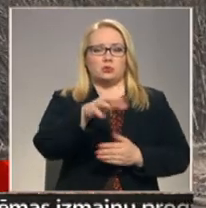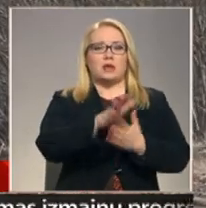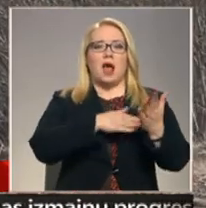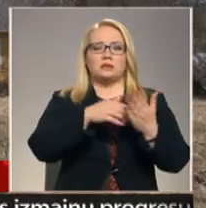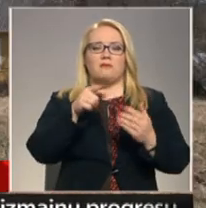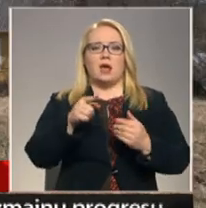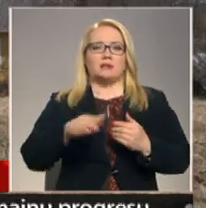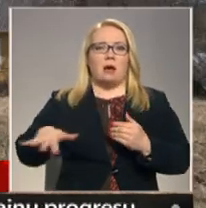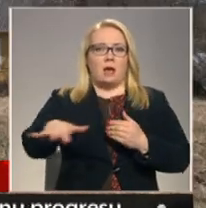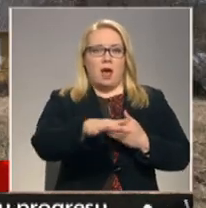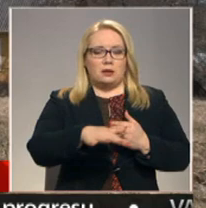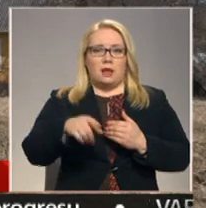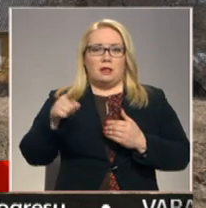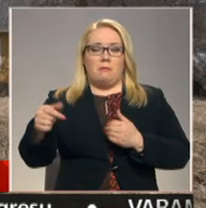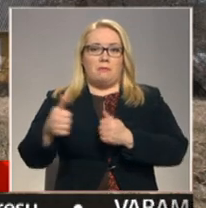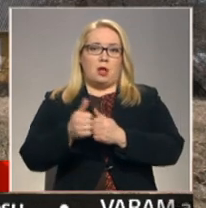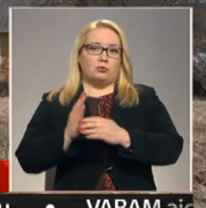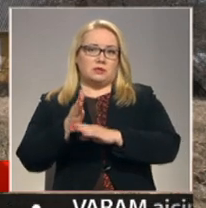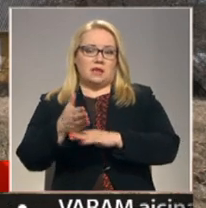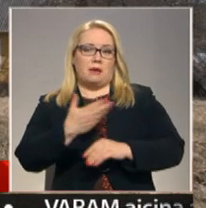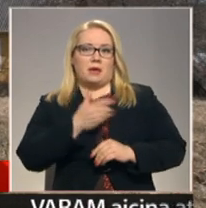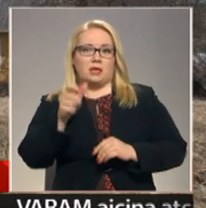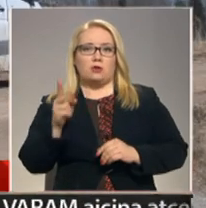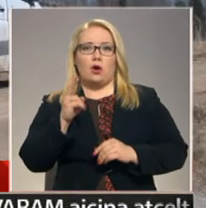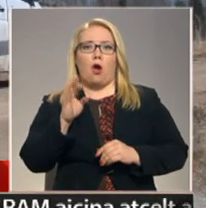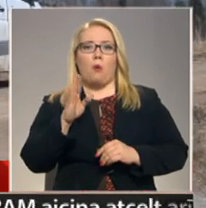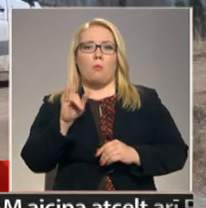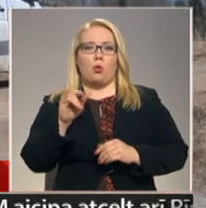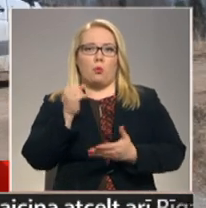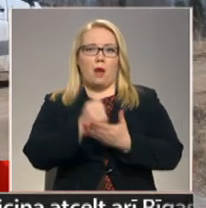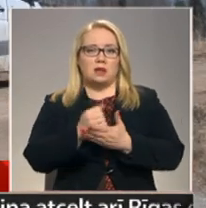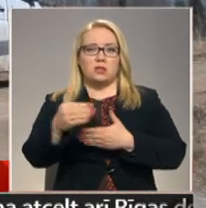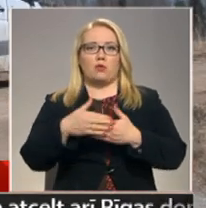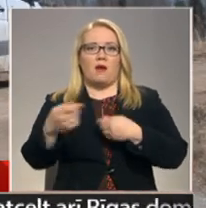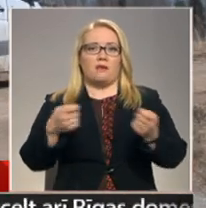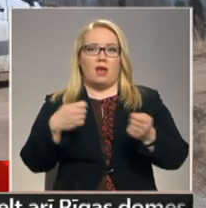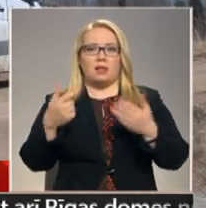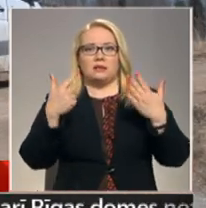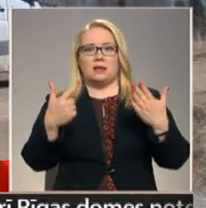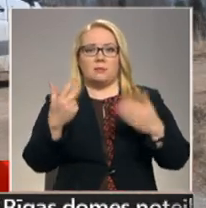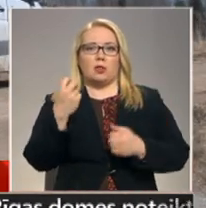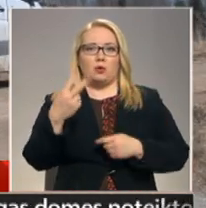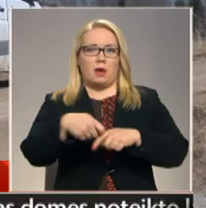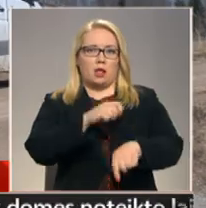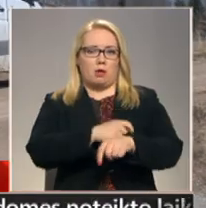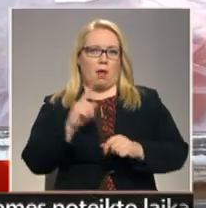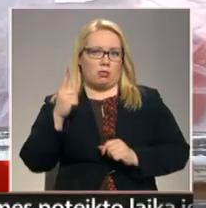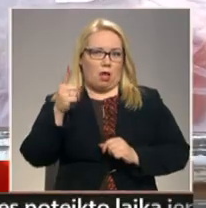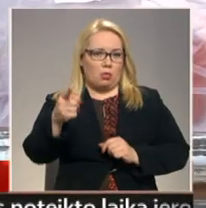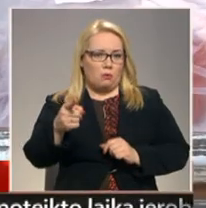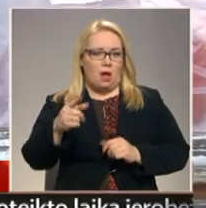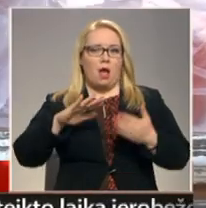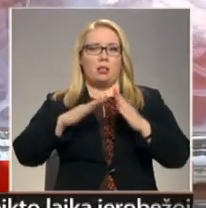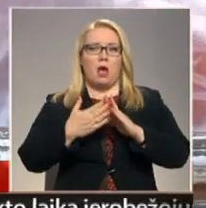tās apkārtnē. Čaupu un blakus ciemi iedzīvotājiem no kombuļu pagasta tuvākie veikali atrodas 7 un 12 km attālumā.